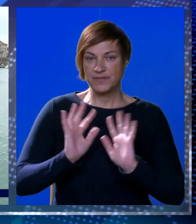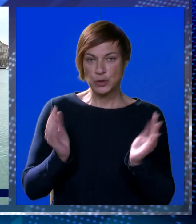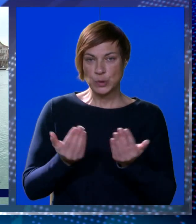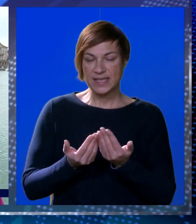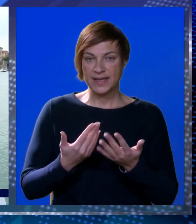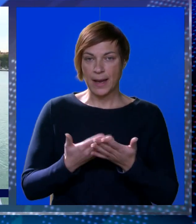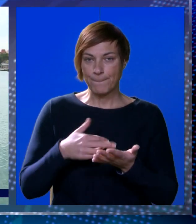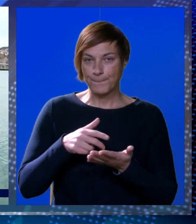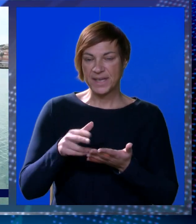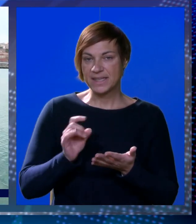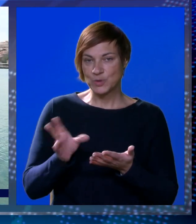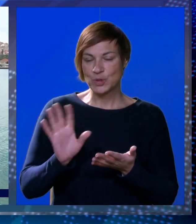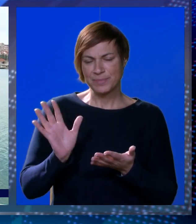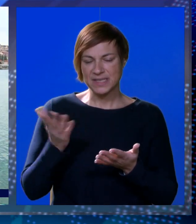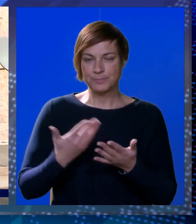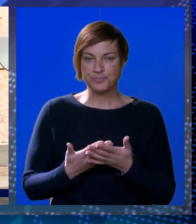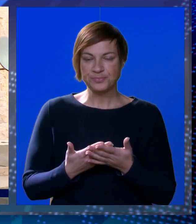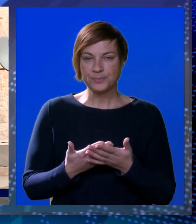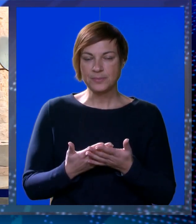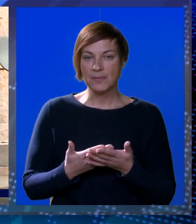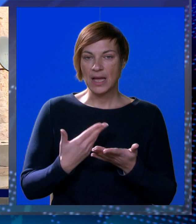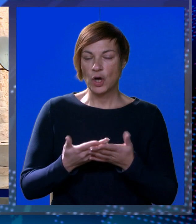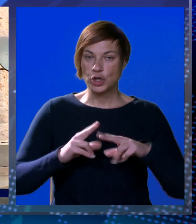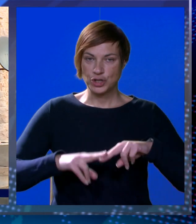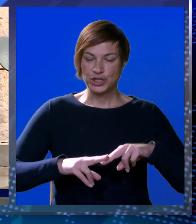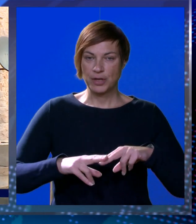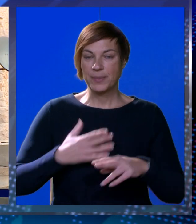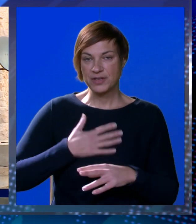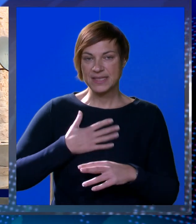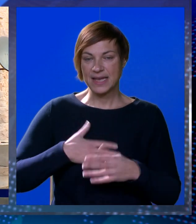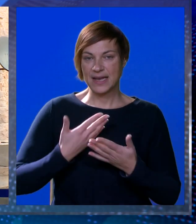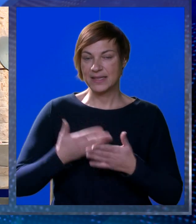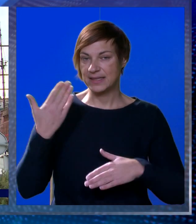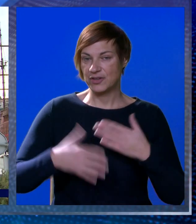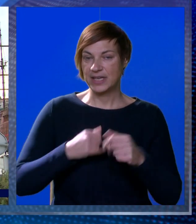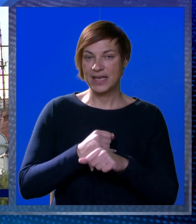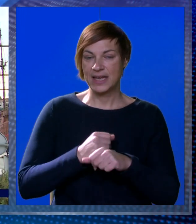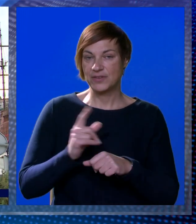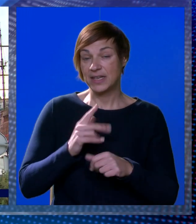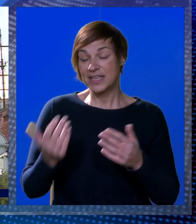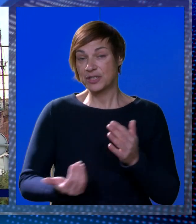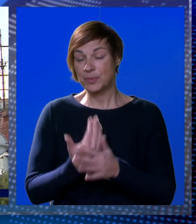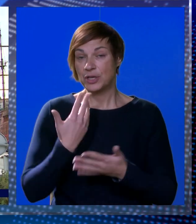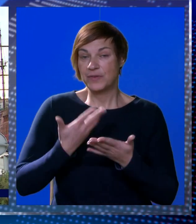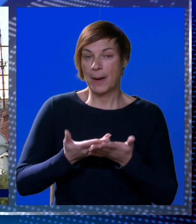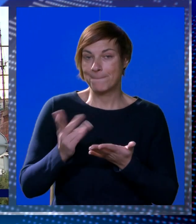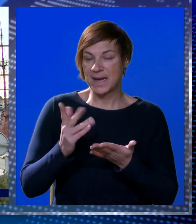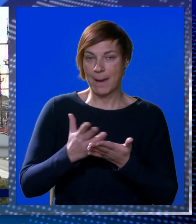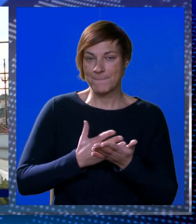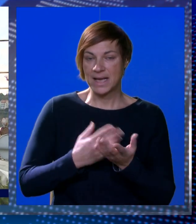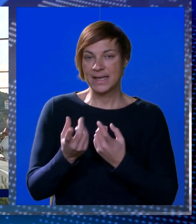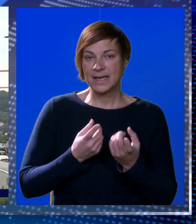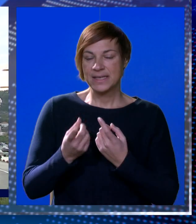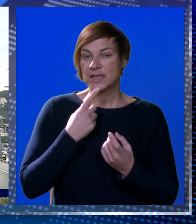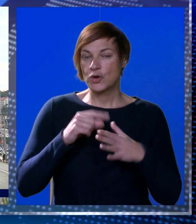živiti u zidinama stalno. Idem žurim i se. Ipak, ono što preostaje je nadati se da se do kraja Radova neće ponovno pojaviti